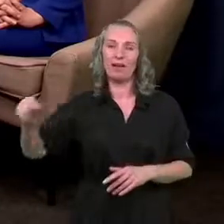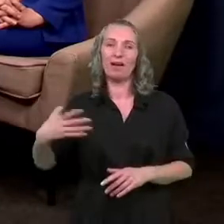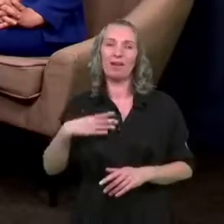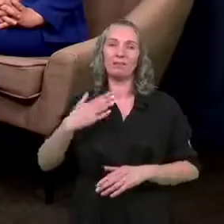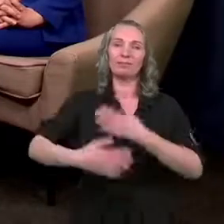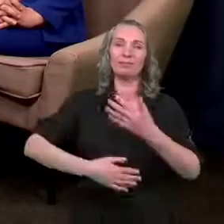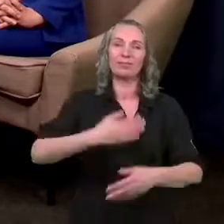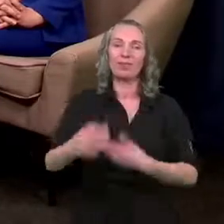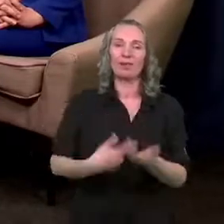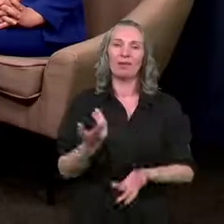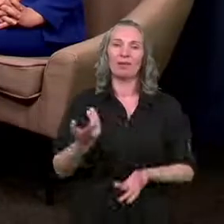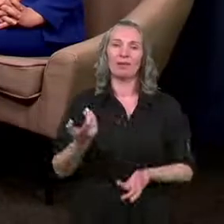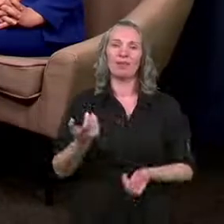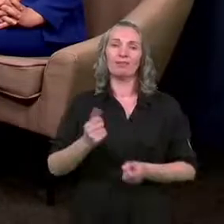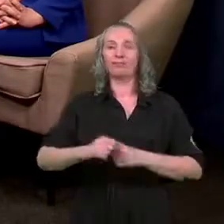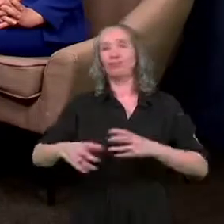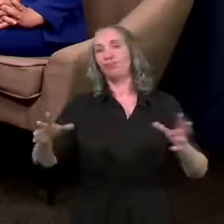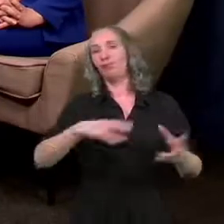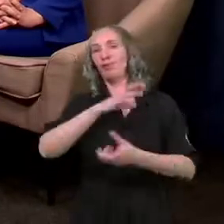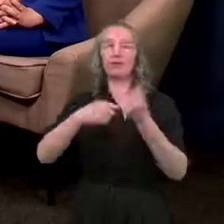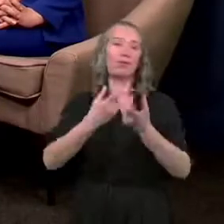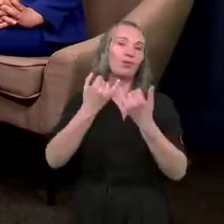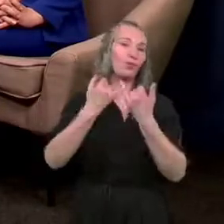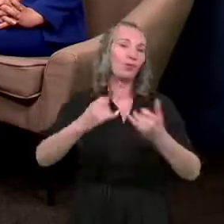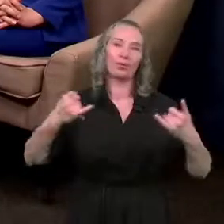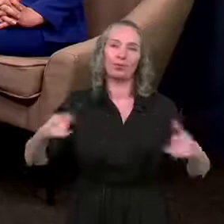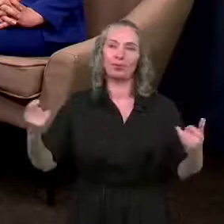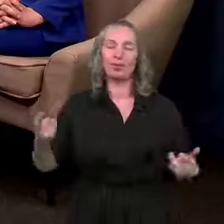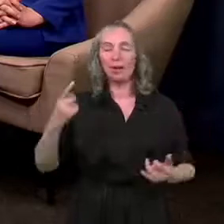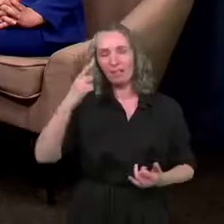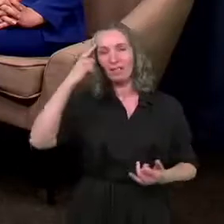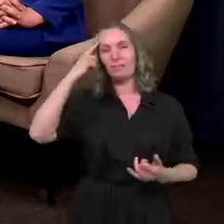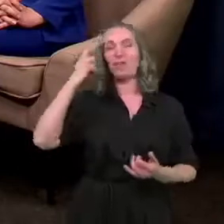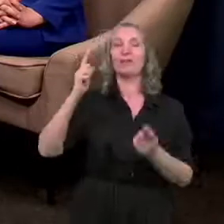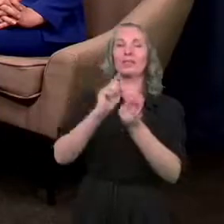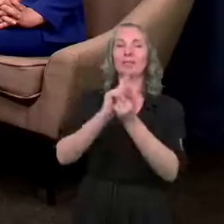przebieg niezwykle burzliwy. Z Panią Prezydent wspominaliśmy tutaj spotkanie